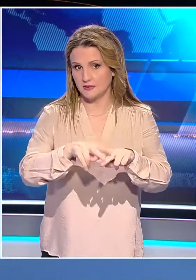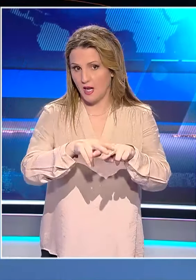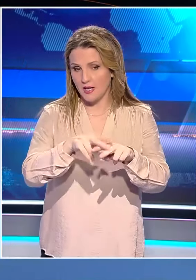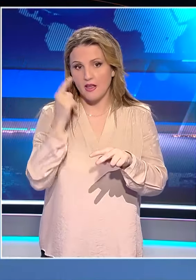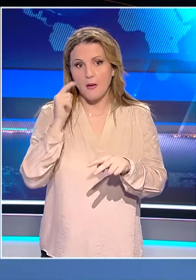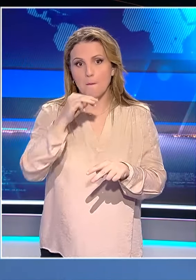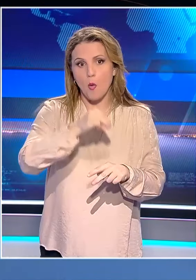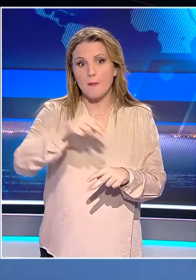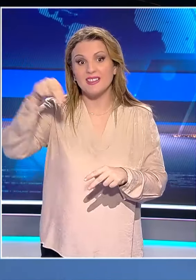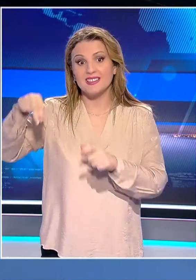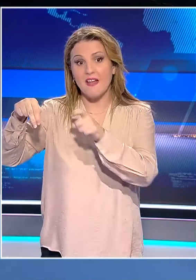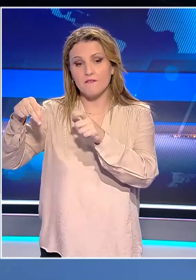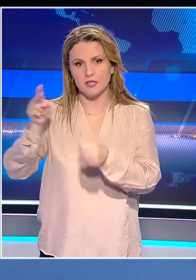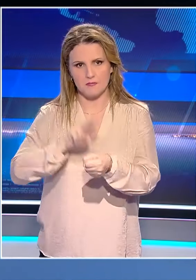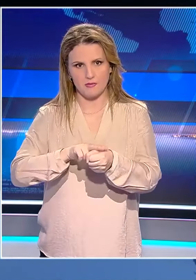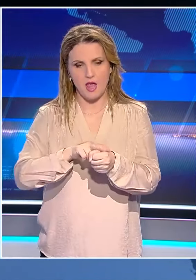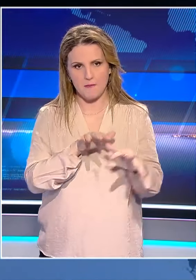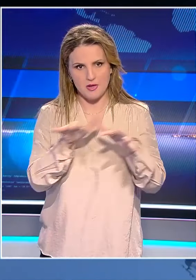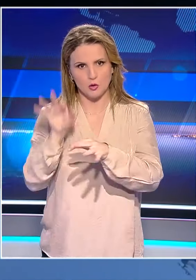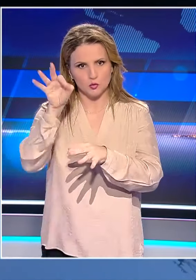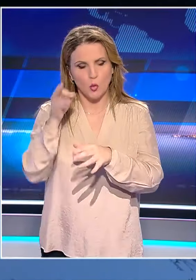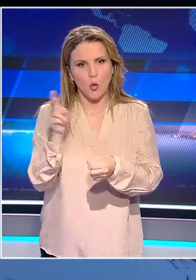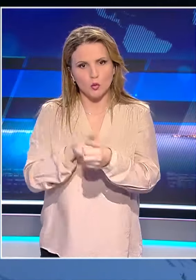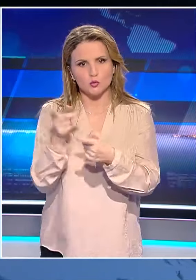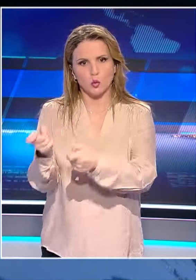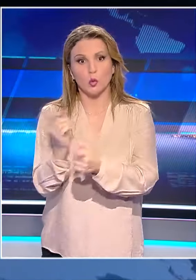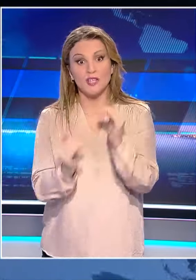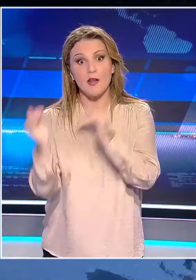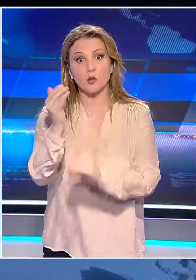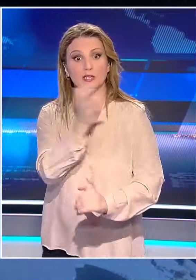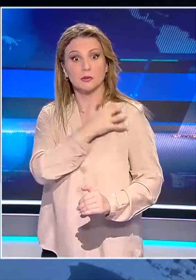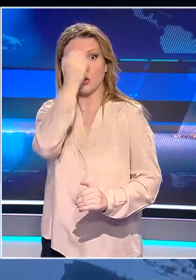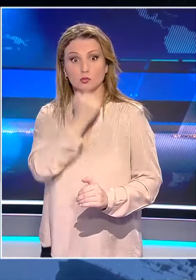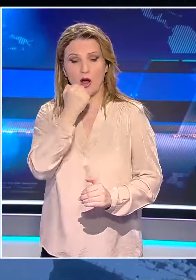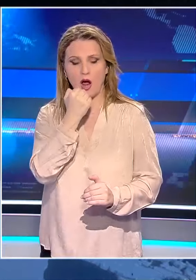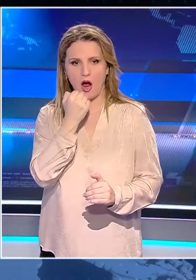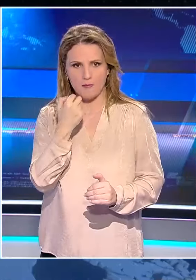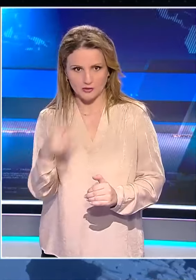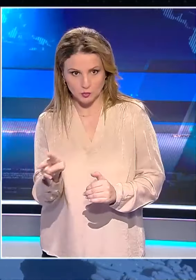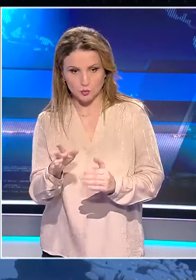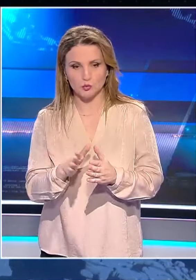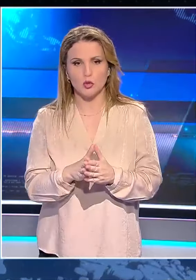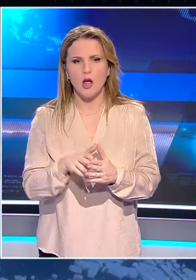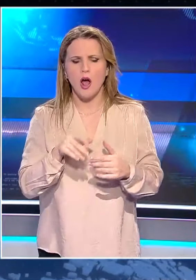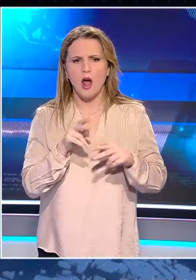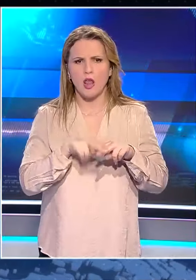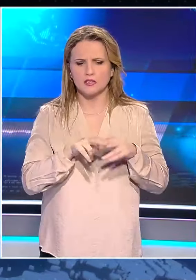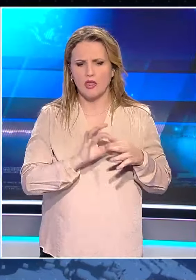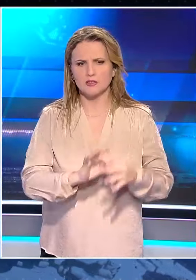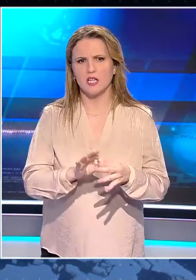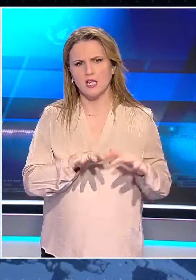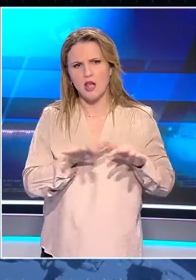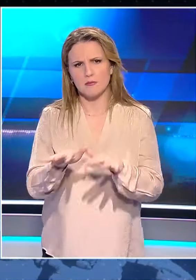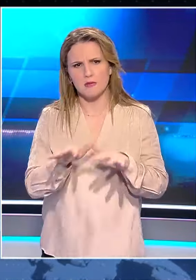Χαμάς, Μοχάμεν Τέιφ τον οποίο και στόχευε η επίθεση. Ωστόσο το Ισραήλ θα συνεχίσει για την επίτευξη των στόχων του πολέμου. Ο